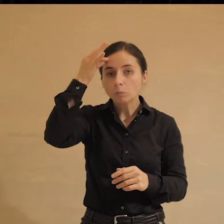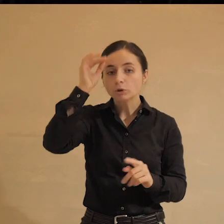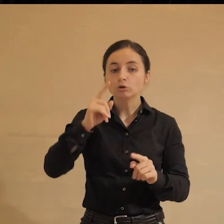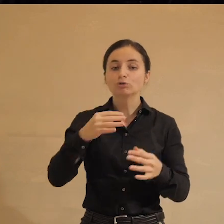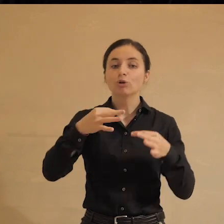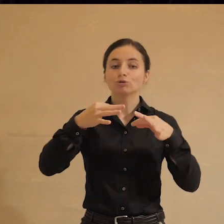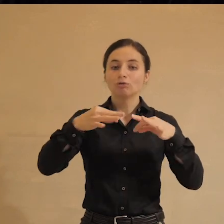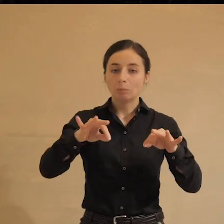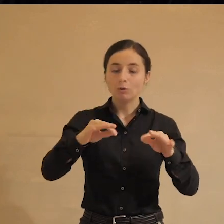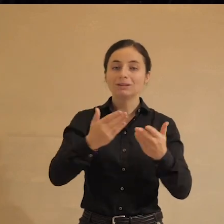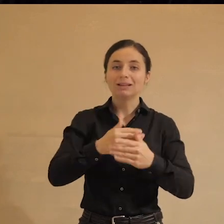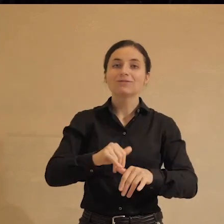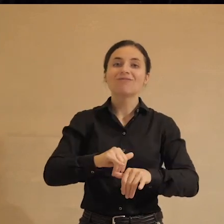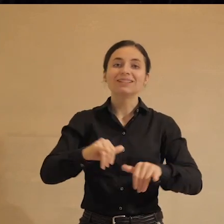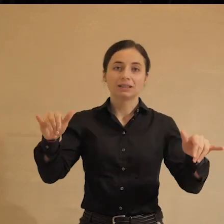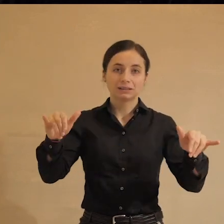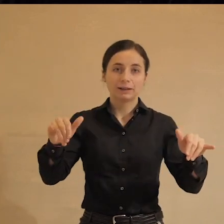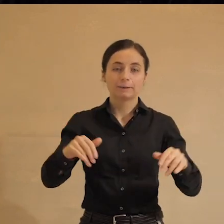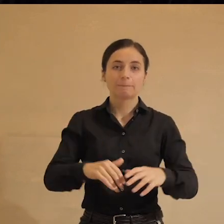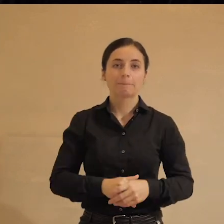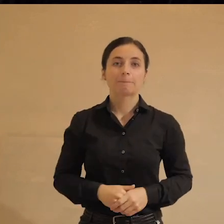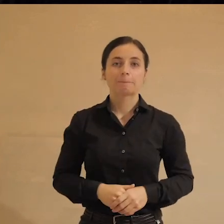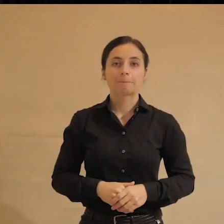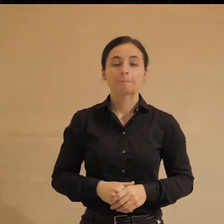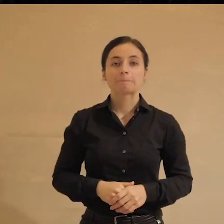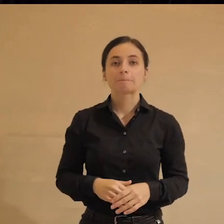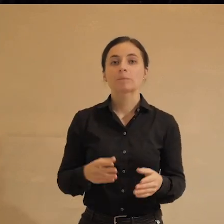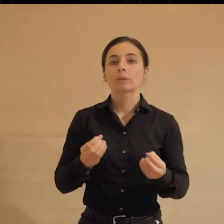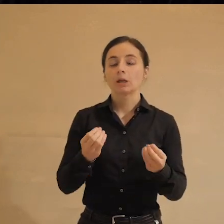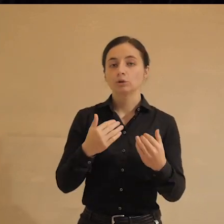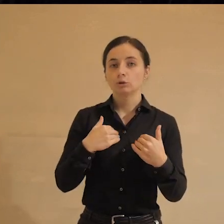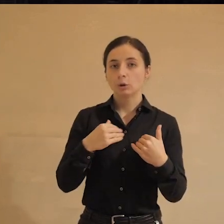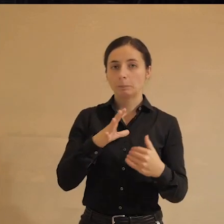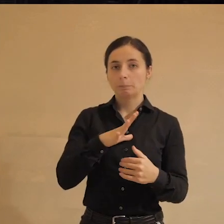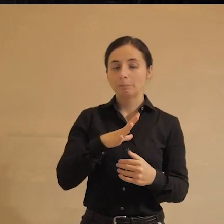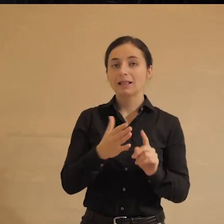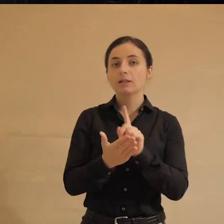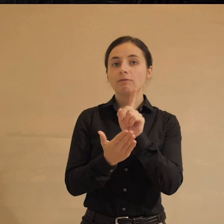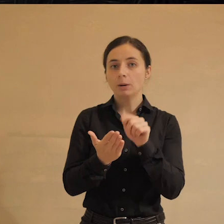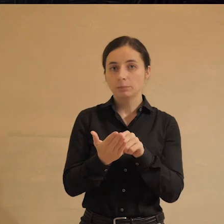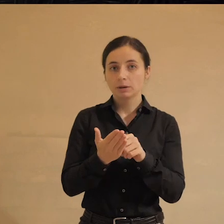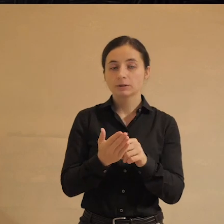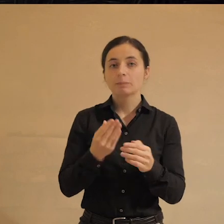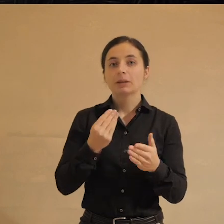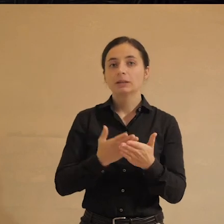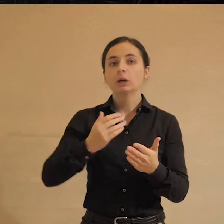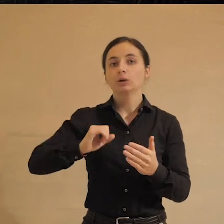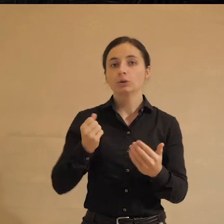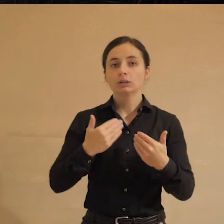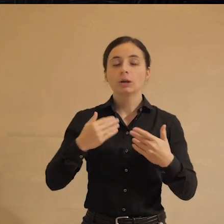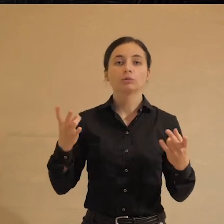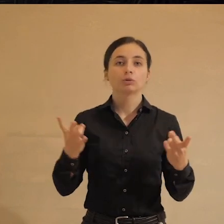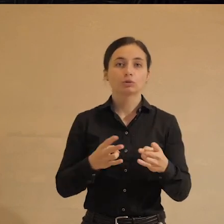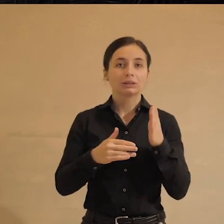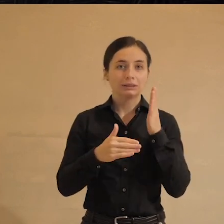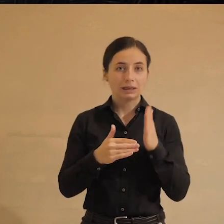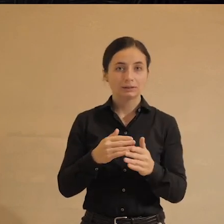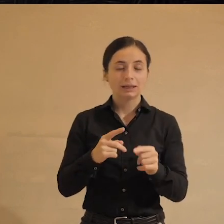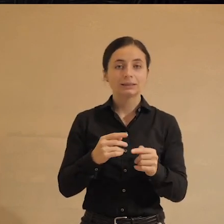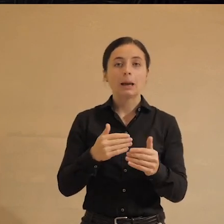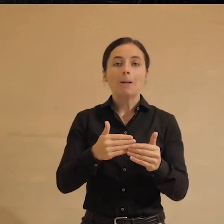свободы все же возрастает. Да, у нас тут еще был вопрос. И, дорогие друзья, нам уже пора заканчивать. Давайте это